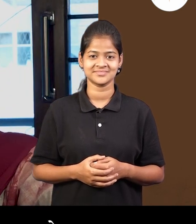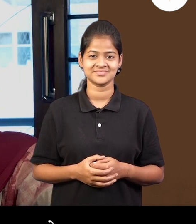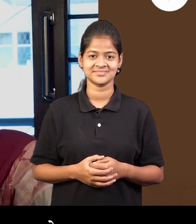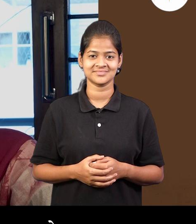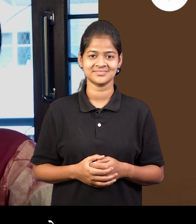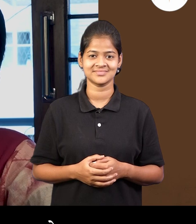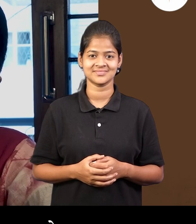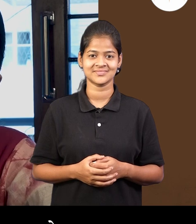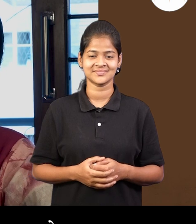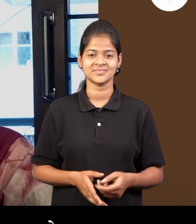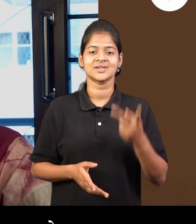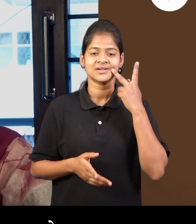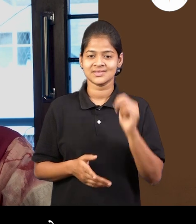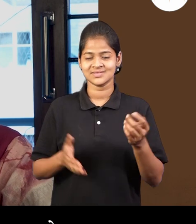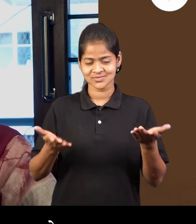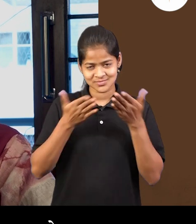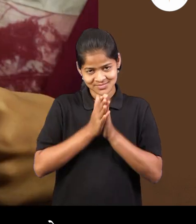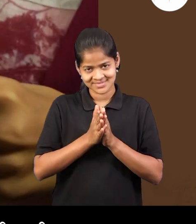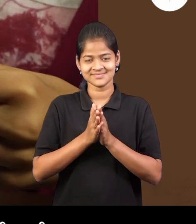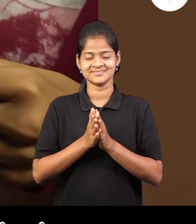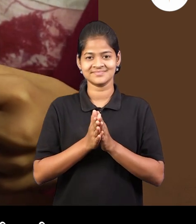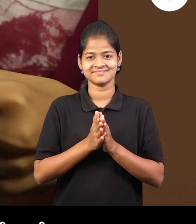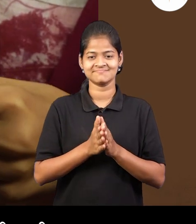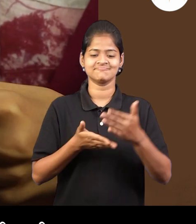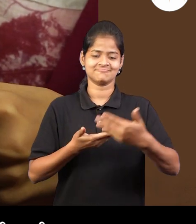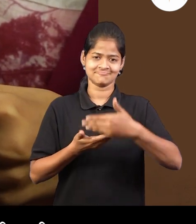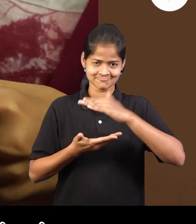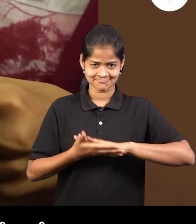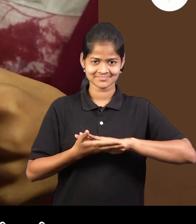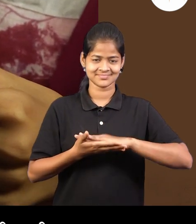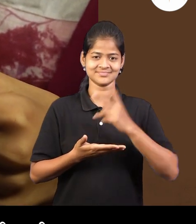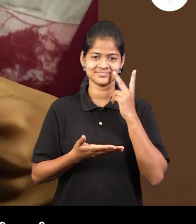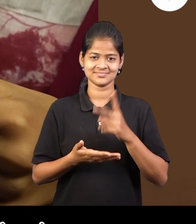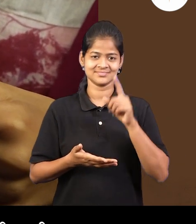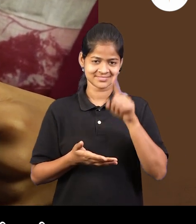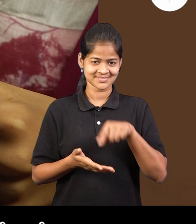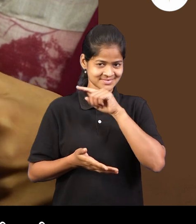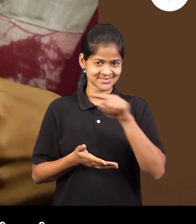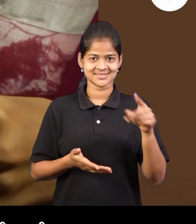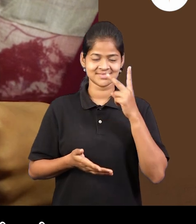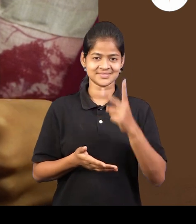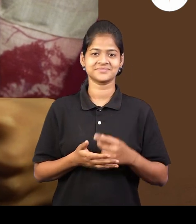आता मियला एक दाद दुमुळून बक्ते आणी बक्ते कि एक रेश यती कि नाई